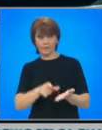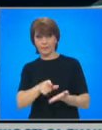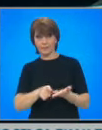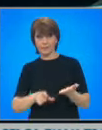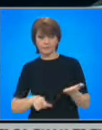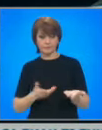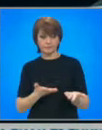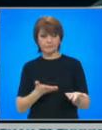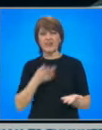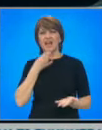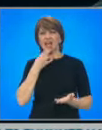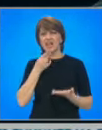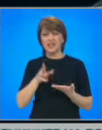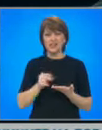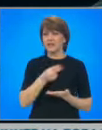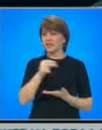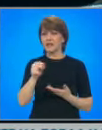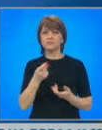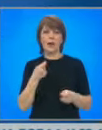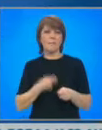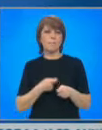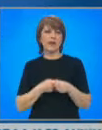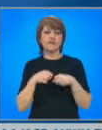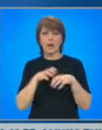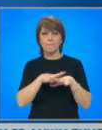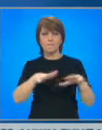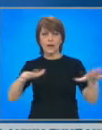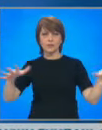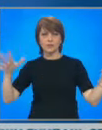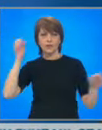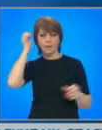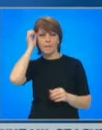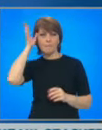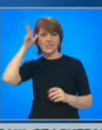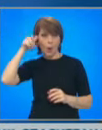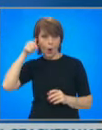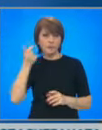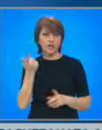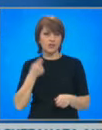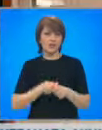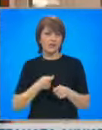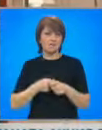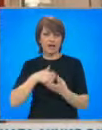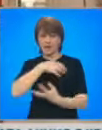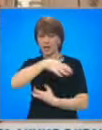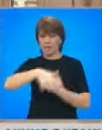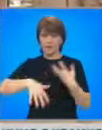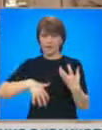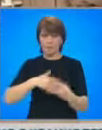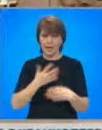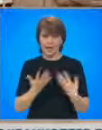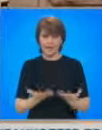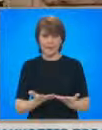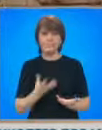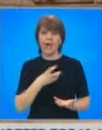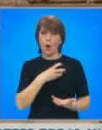размахваха се лищета, създаваше се масова психоза, че са вършени безобразия. Лидерът на